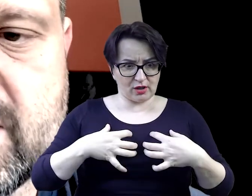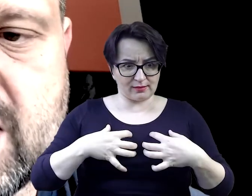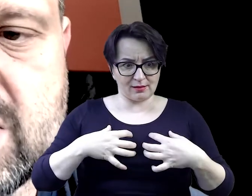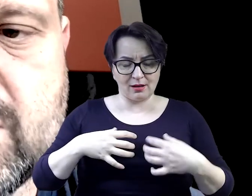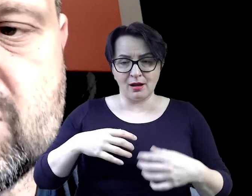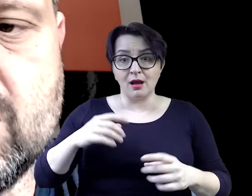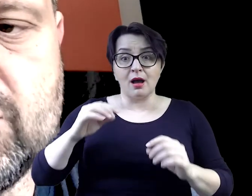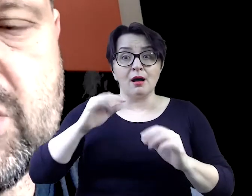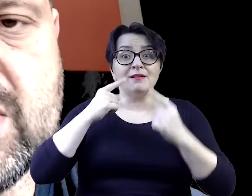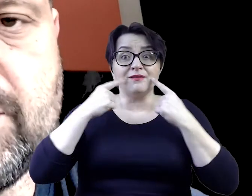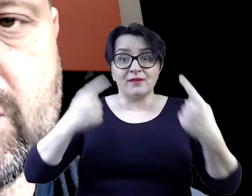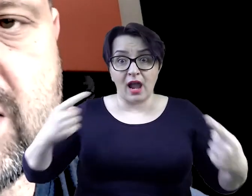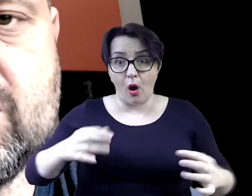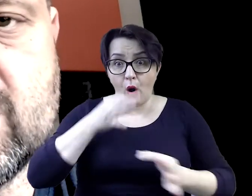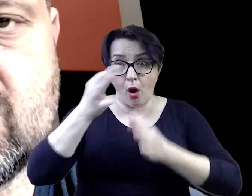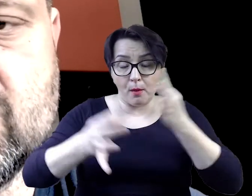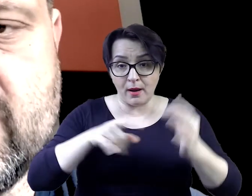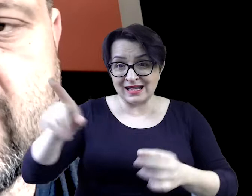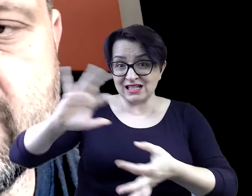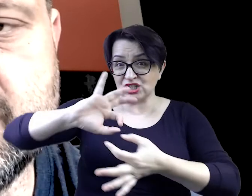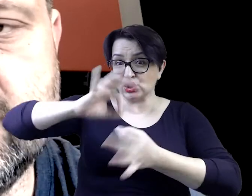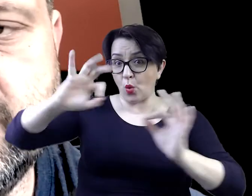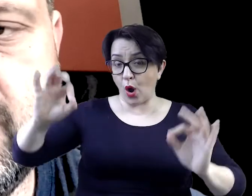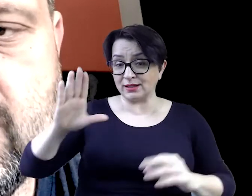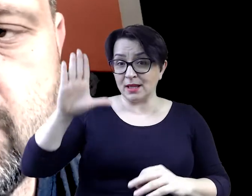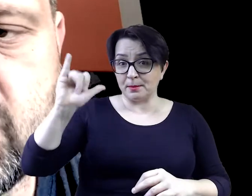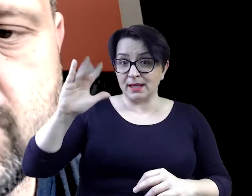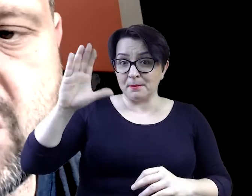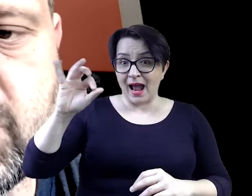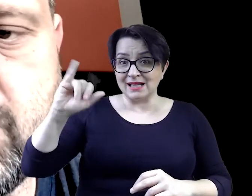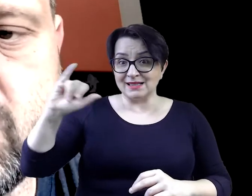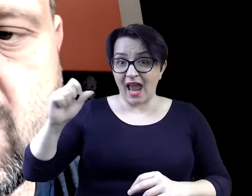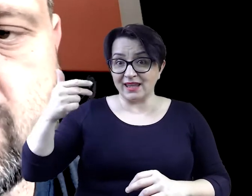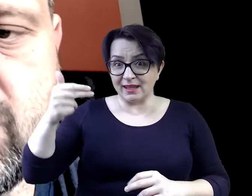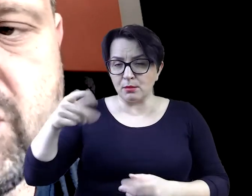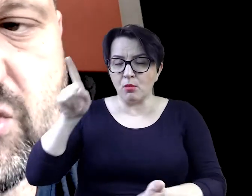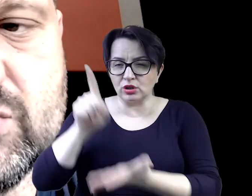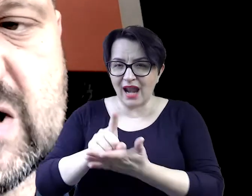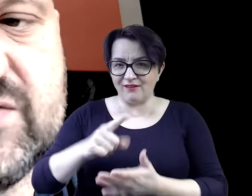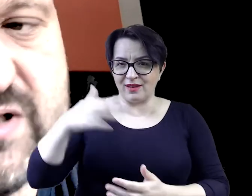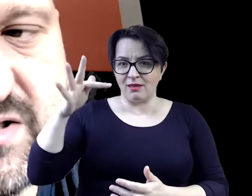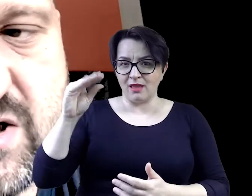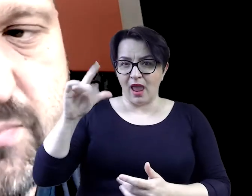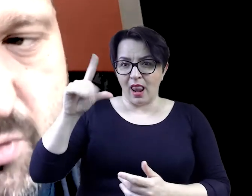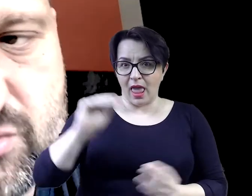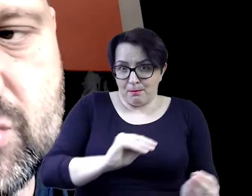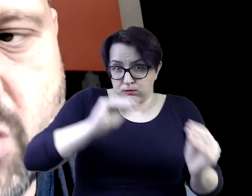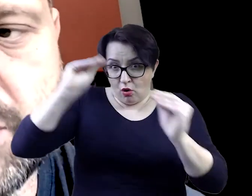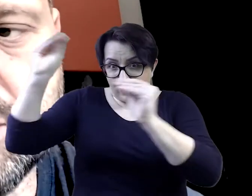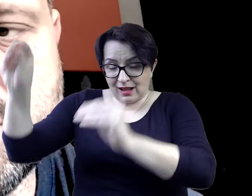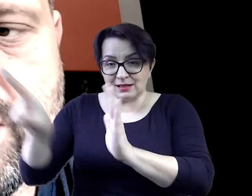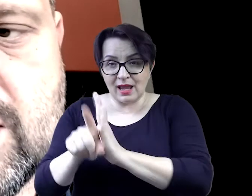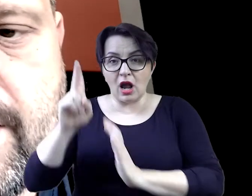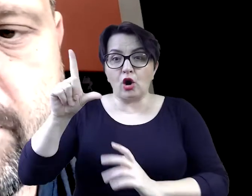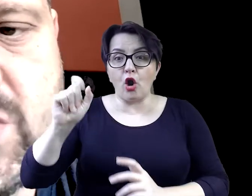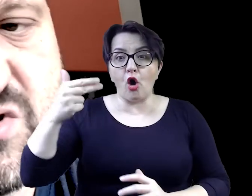Złoty Bibasjanin Miał zdolności teleportacji oraz klonowania Przy tym nasz przybysz Okazał się istotą nad wyraz Po ludzku